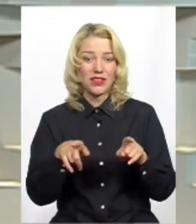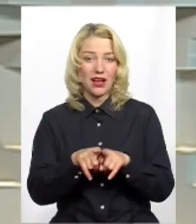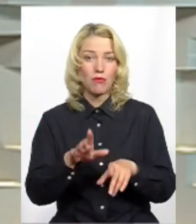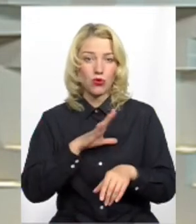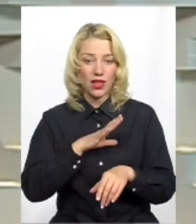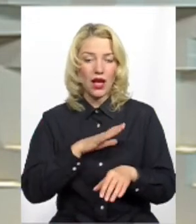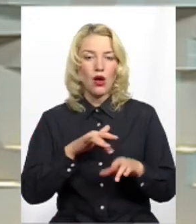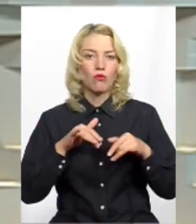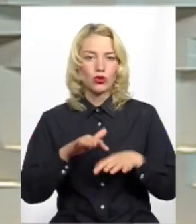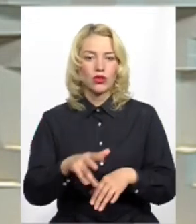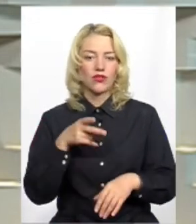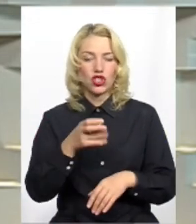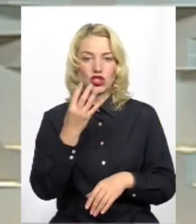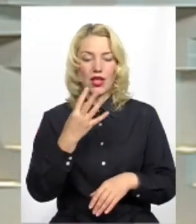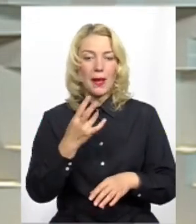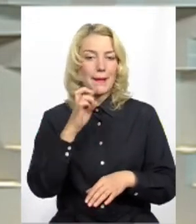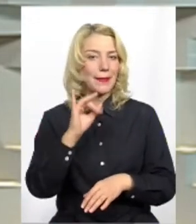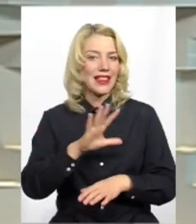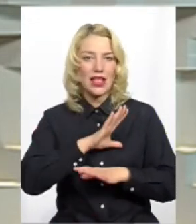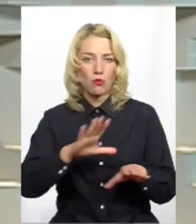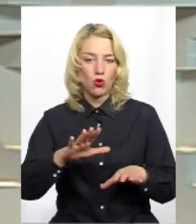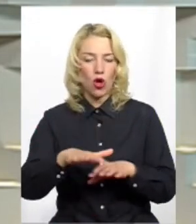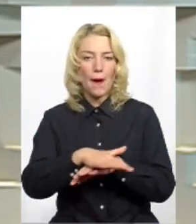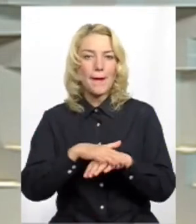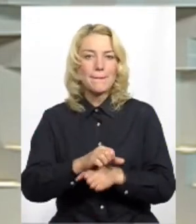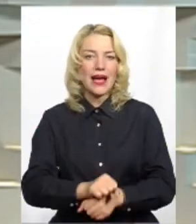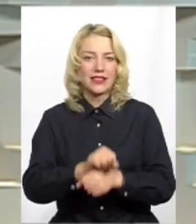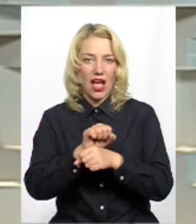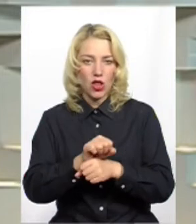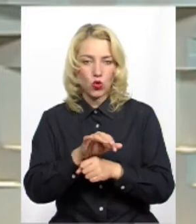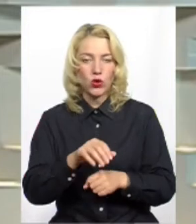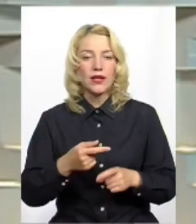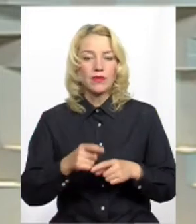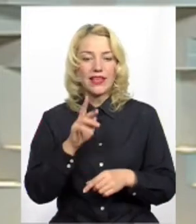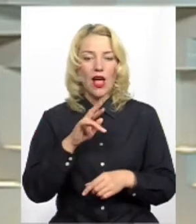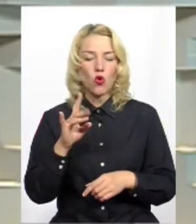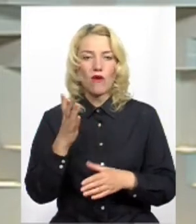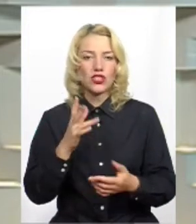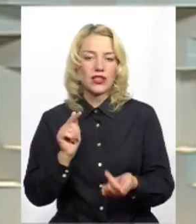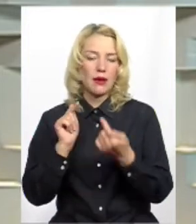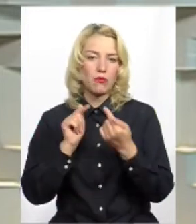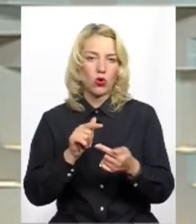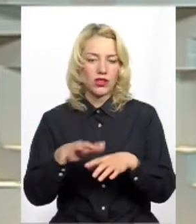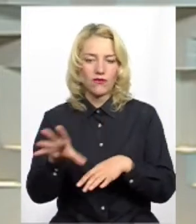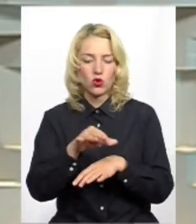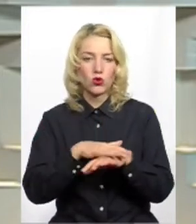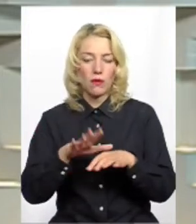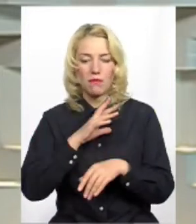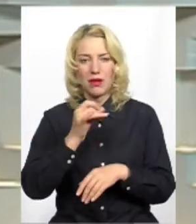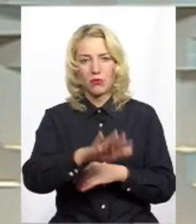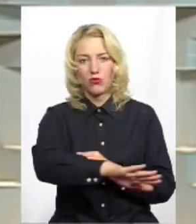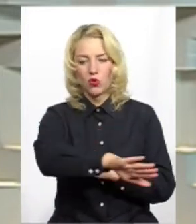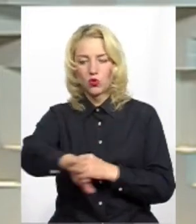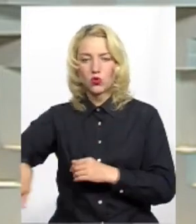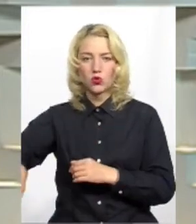році, не було би Майдану. Янукович, який пішов проти інтересів всього українського суспільства, був просто усунутий